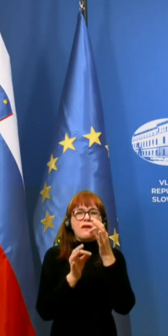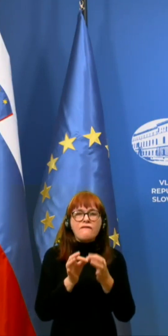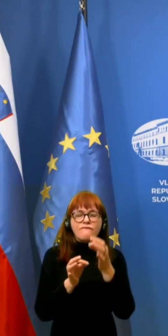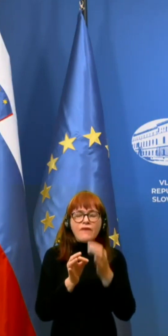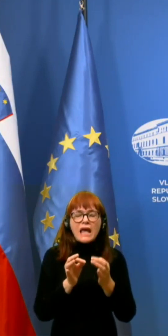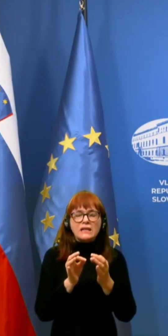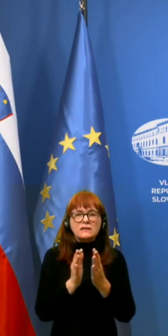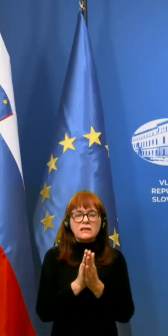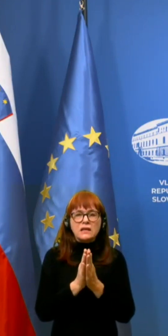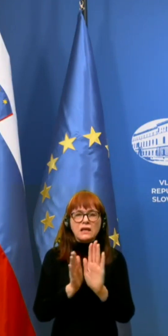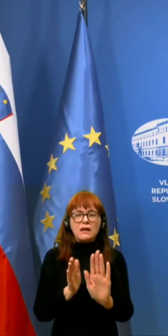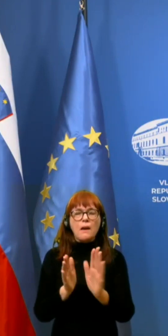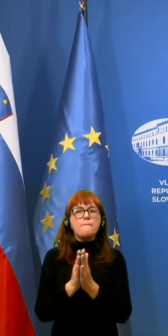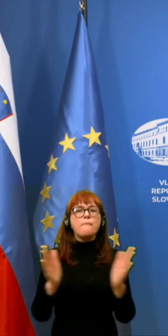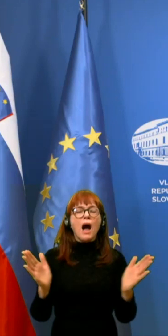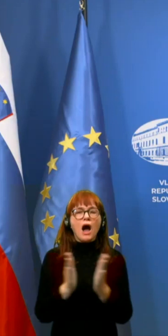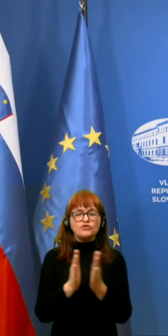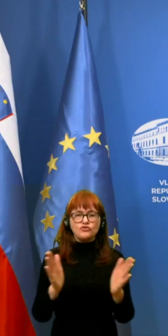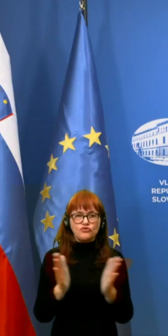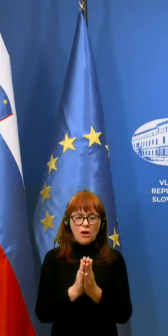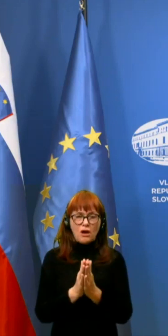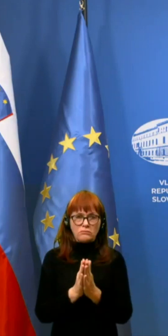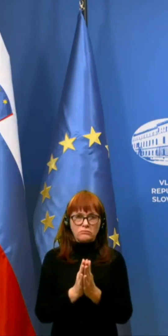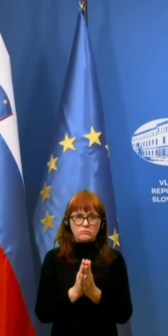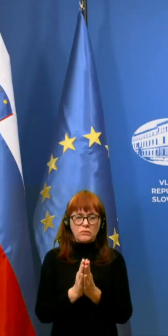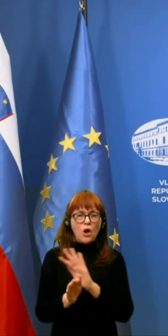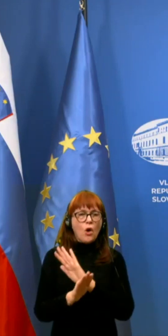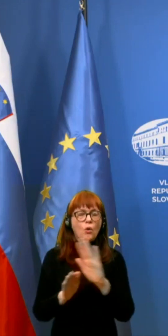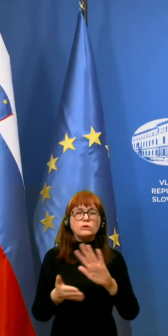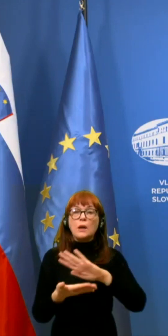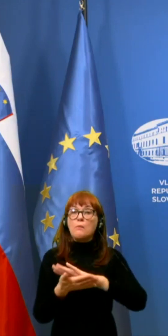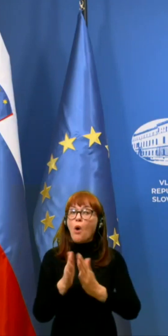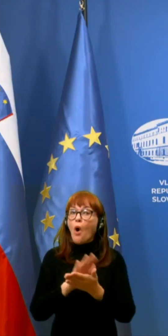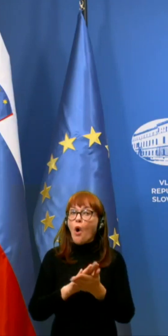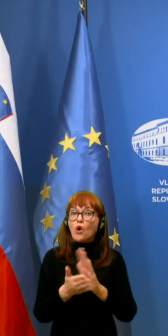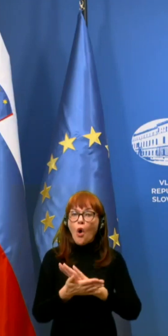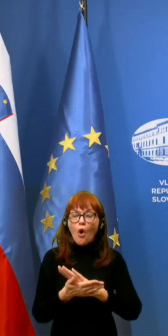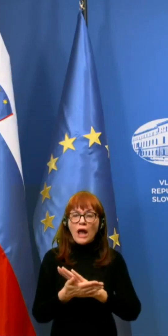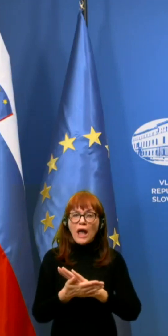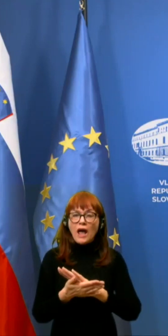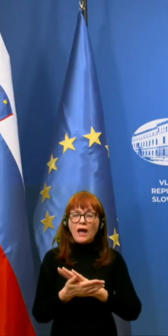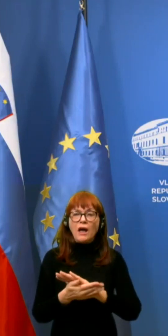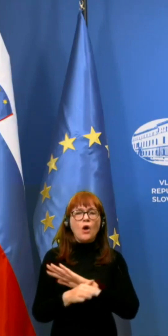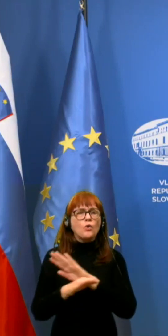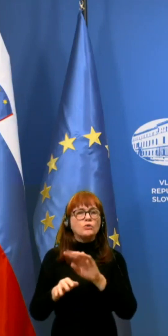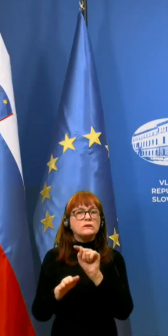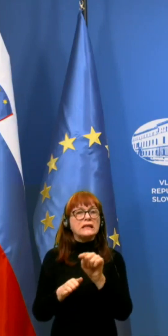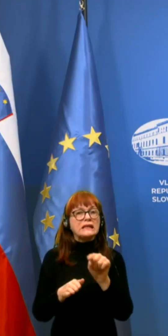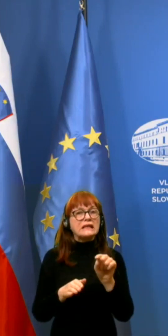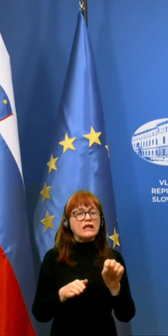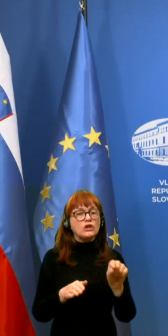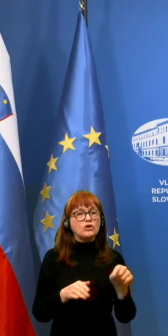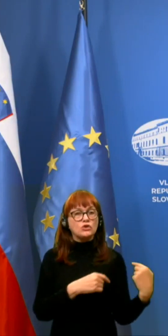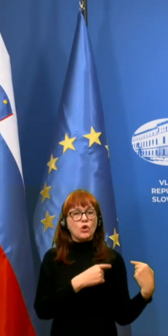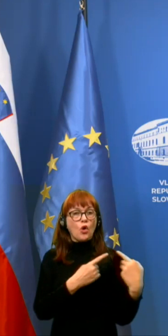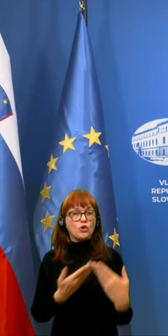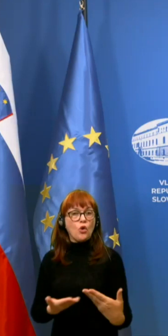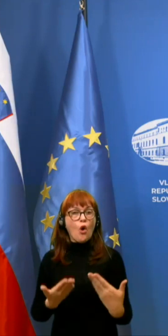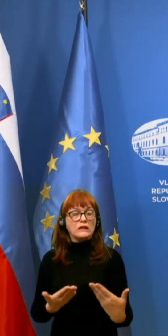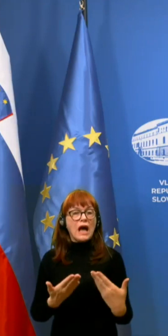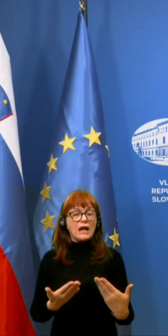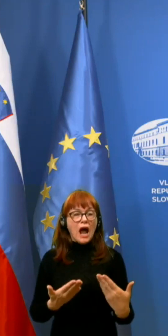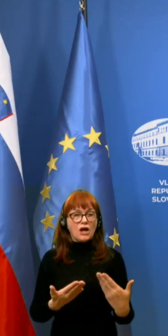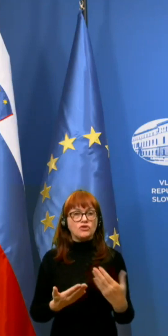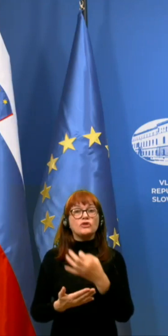obredi, vse maše, vse poroke, torej vse tisto, kar je do današnjega dne